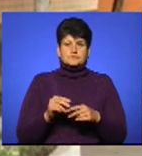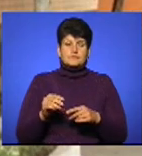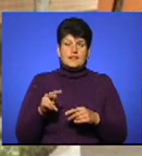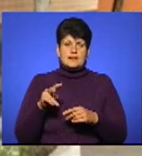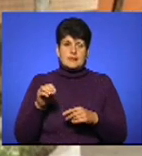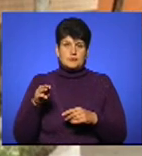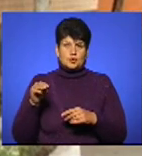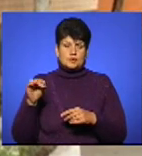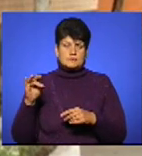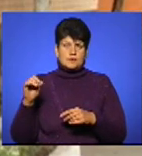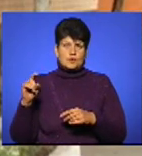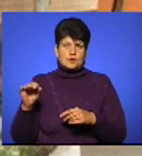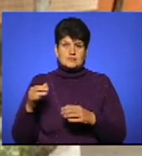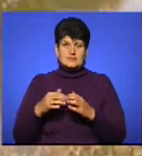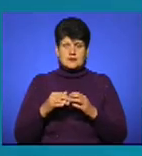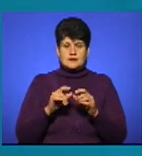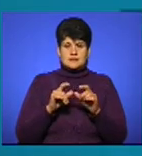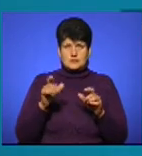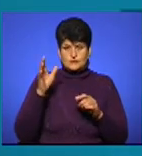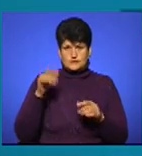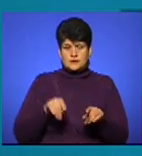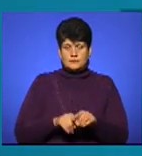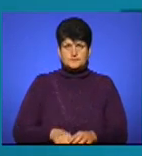закладів освіти.